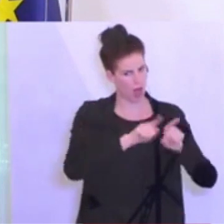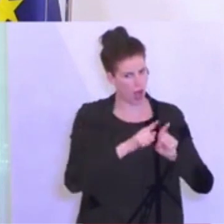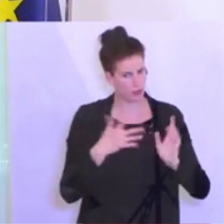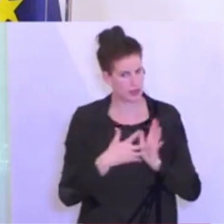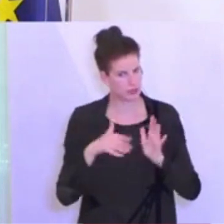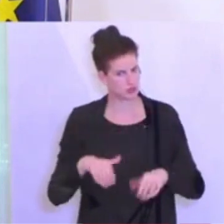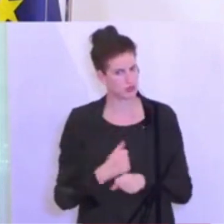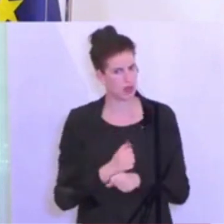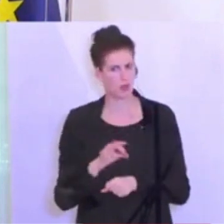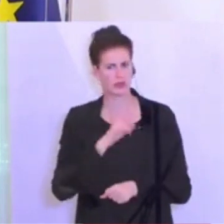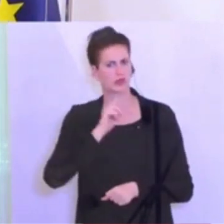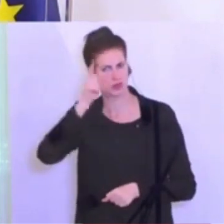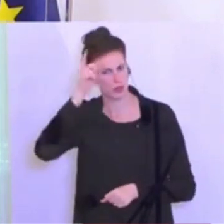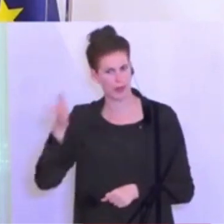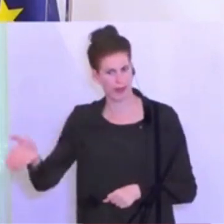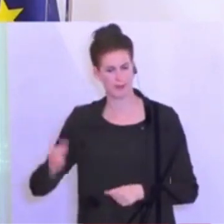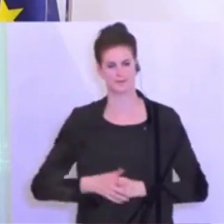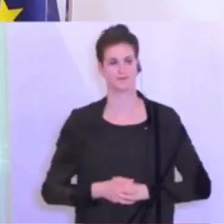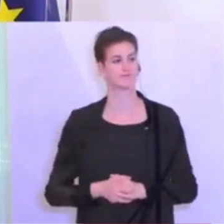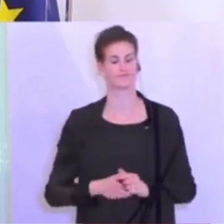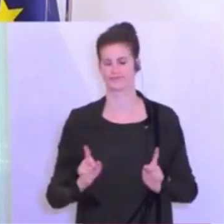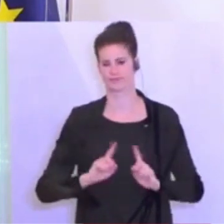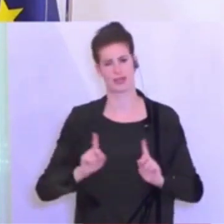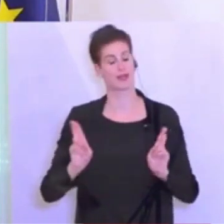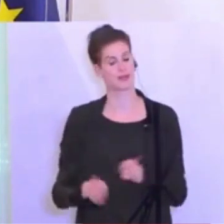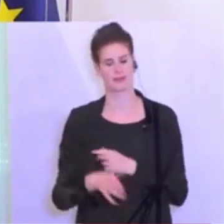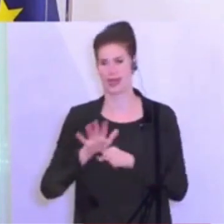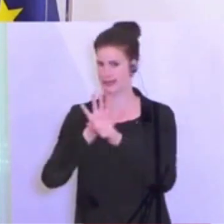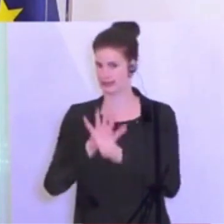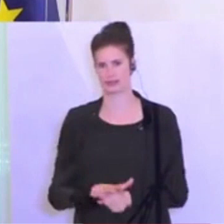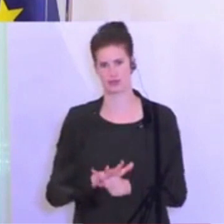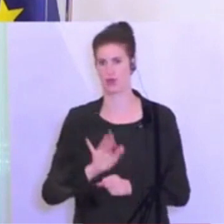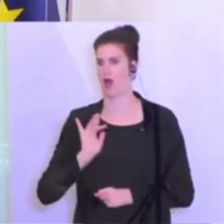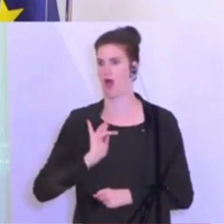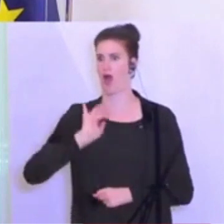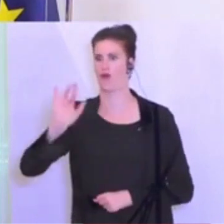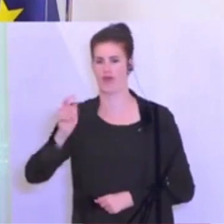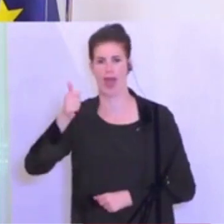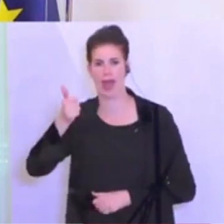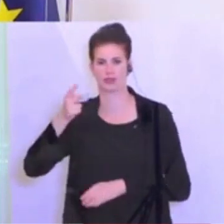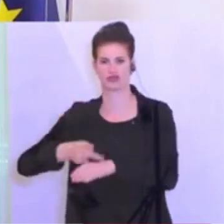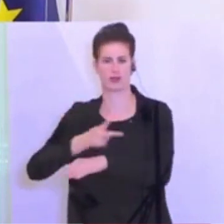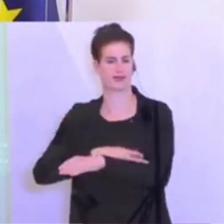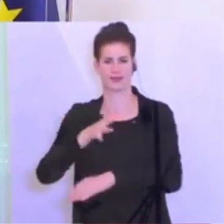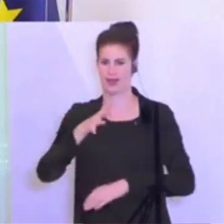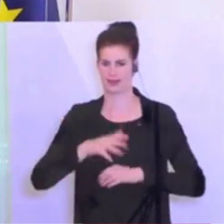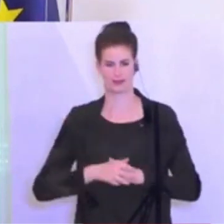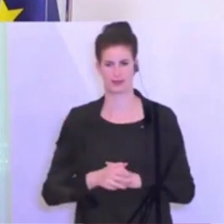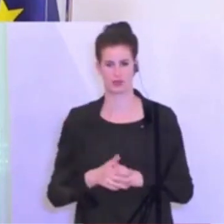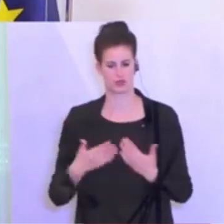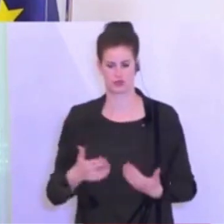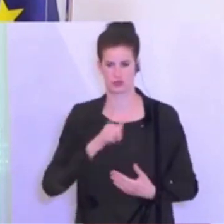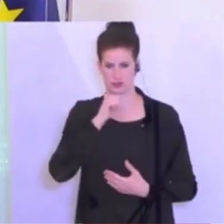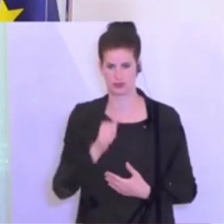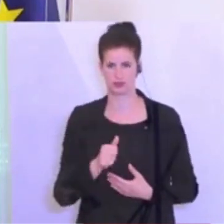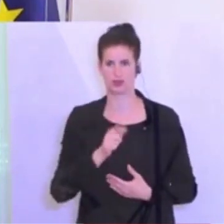allgemein beantworten. Es gibt keine Diskriminierung einzelner Staaten, sondern es gibt eine genaue Betrachtung der